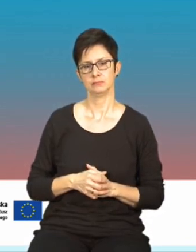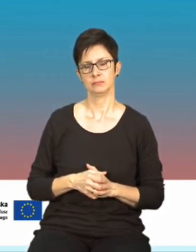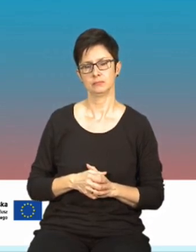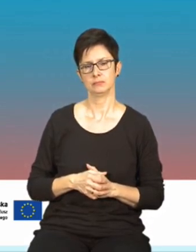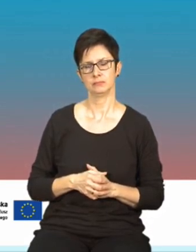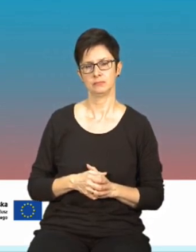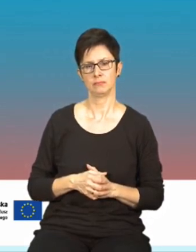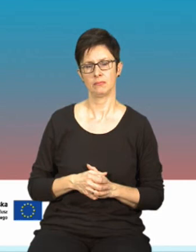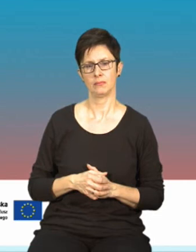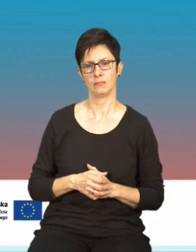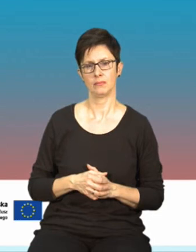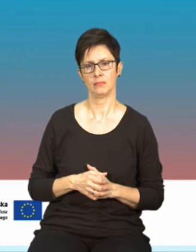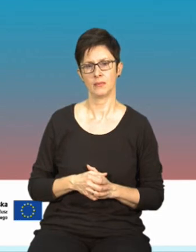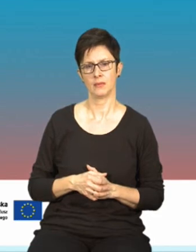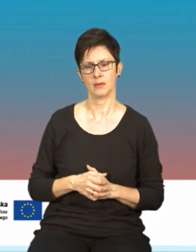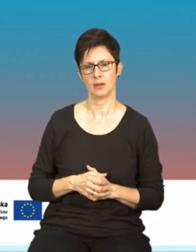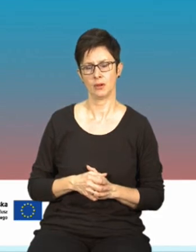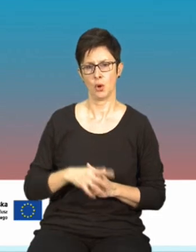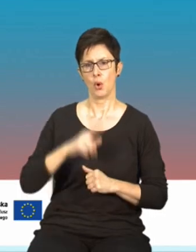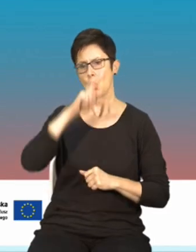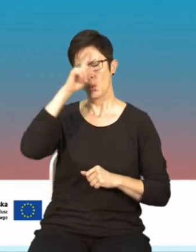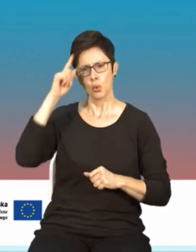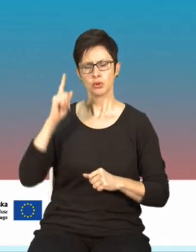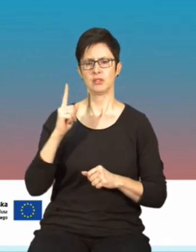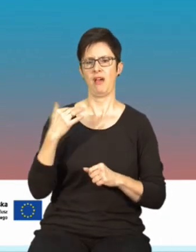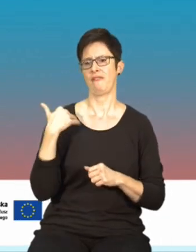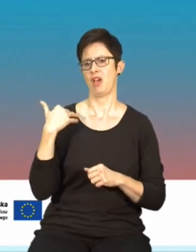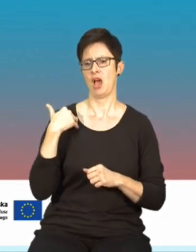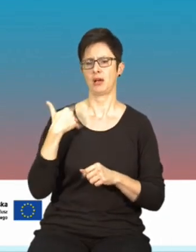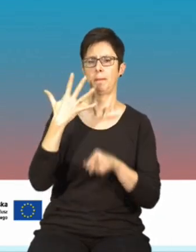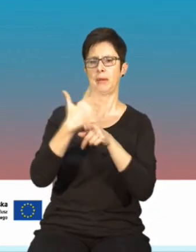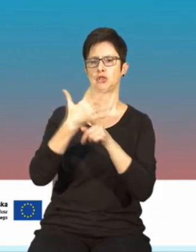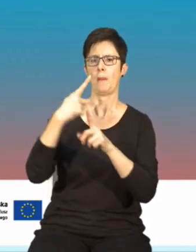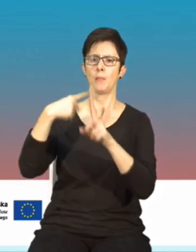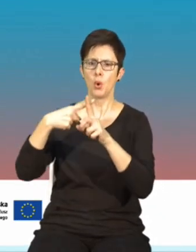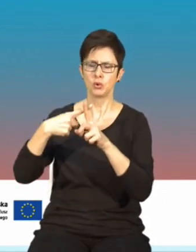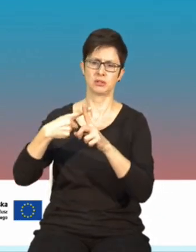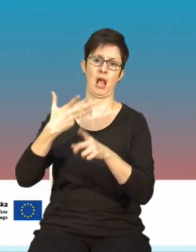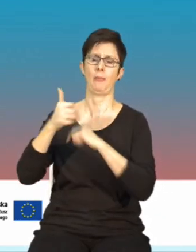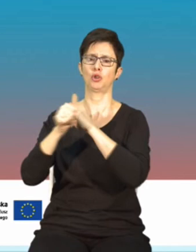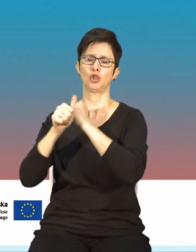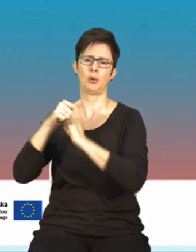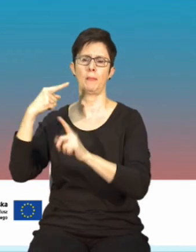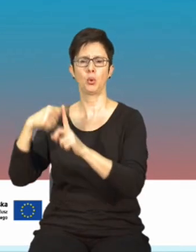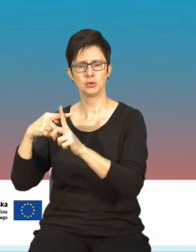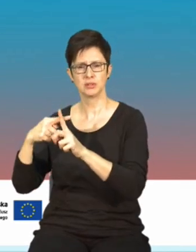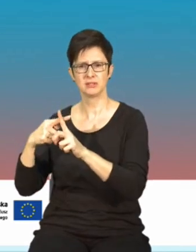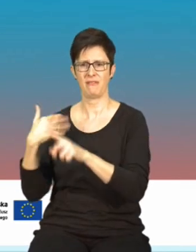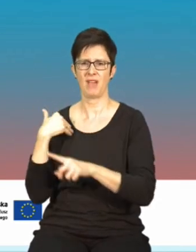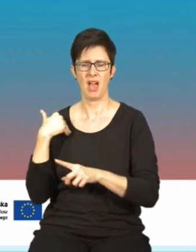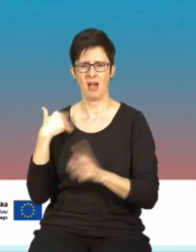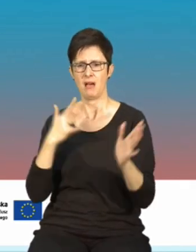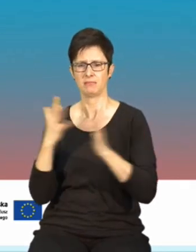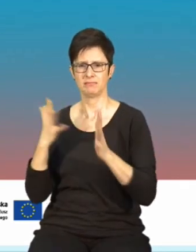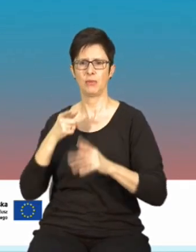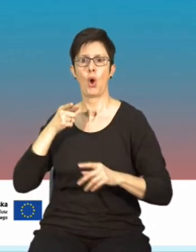którą przyjmą ludzie 50+, już nie mówię o 60+, a oni też